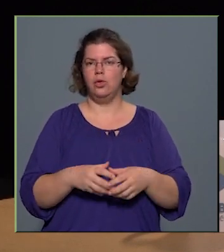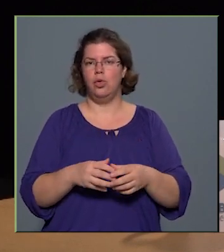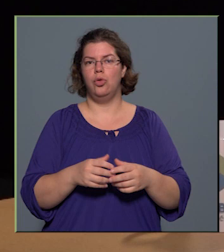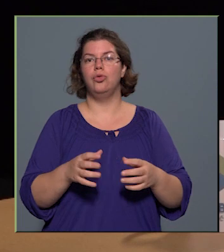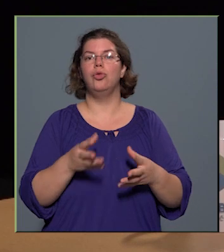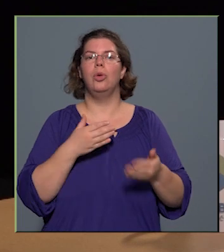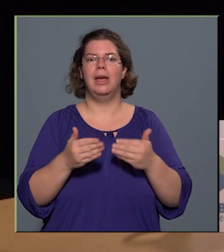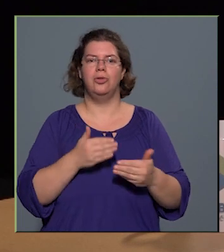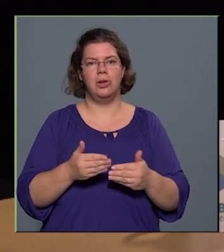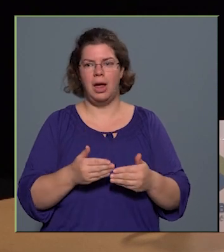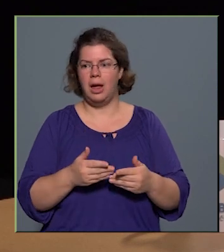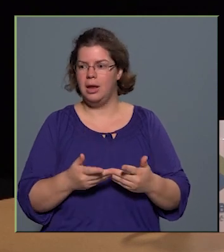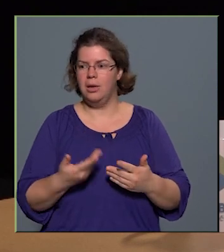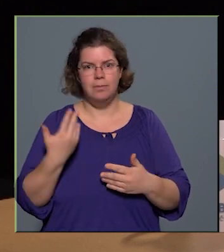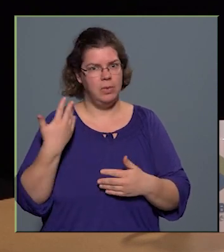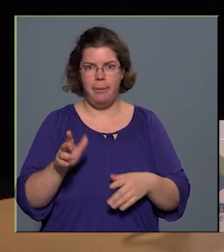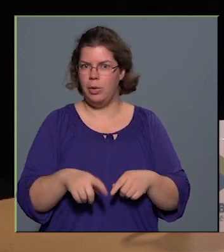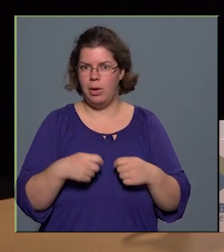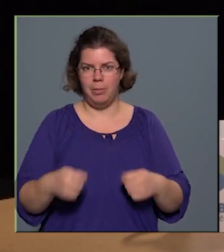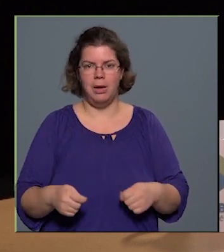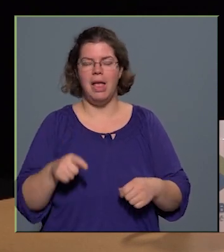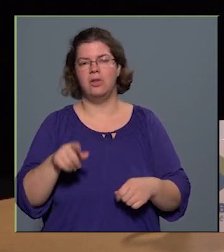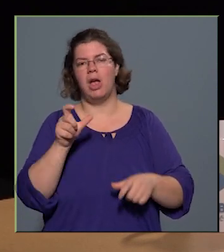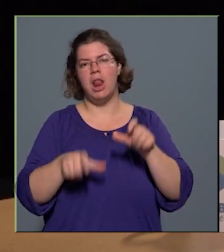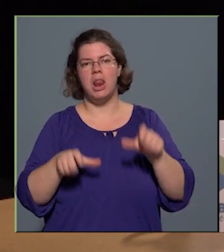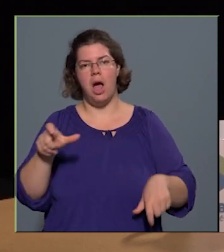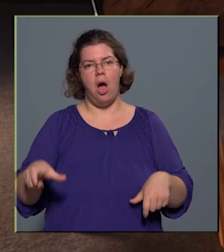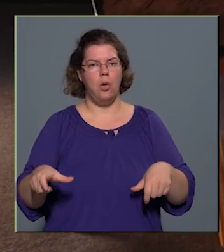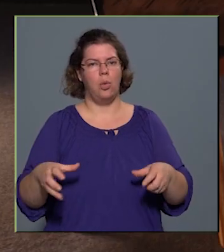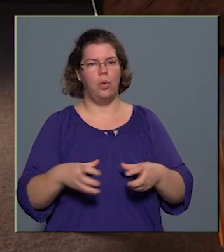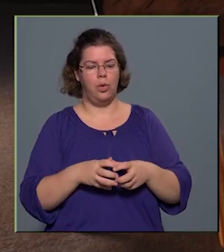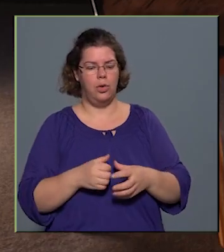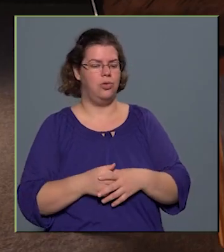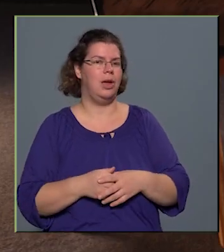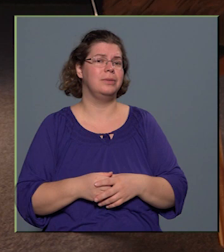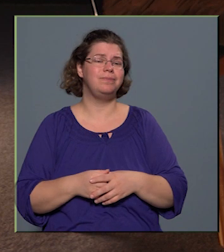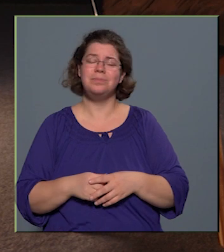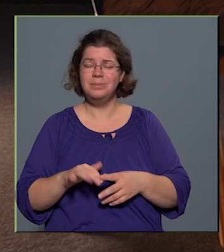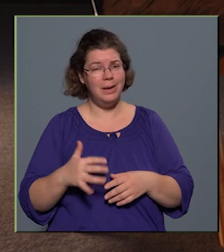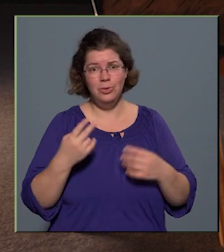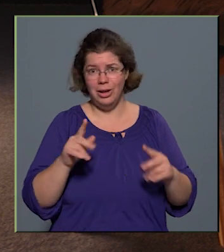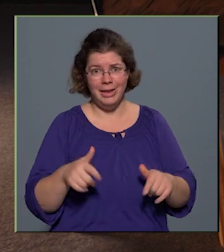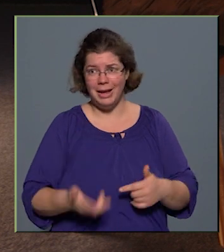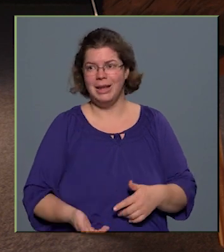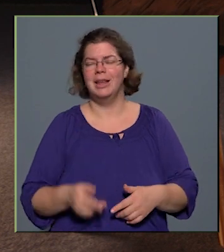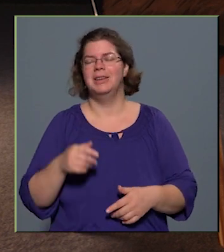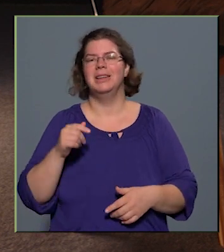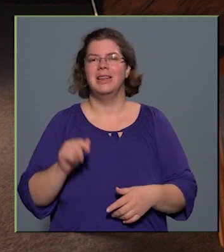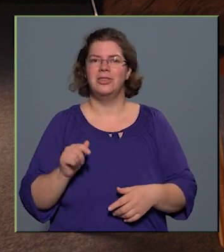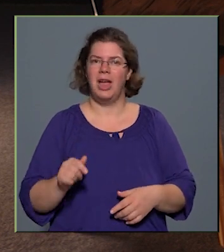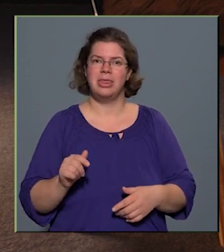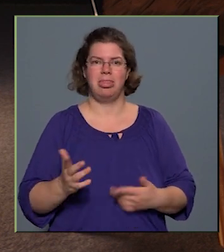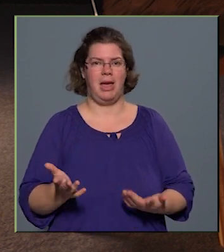sem tudták megoldani. Ez is egy közösség, egy lakóközösség. És hova menni? is lényegtelen. Nem is lényegtelen, és ugye például ennek